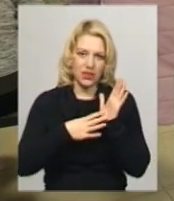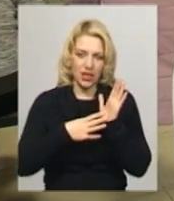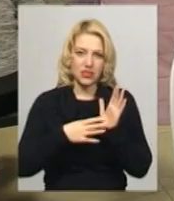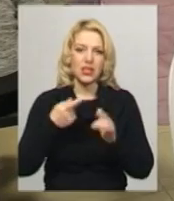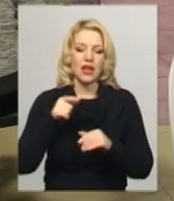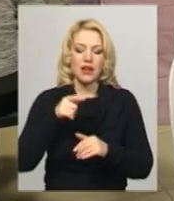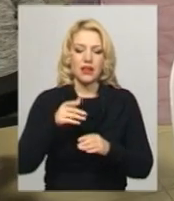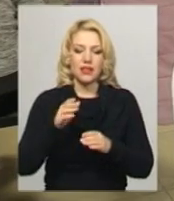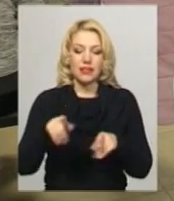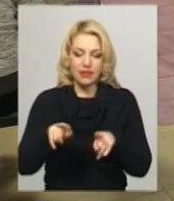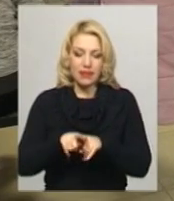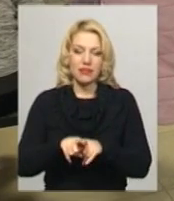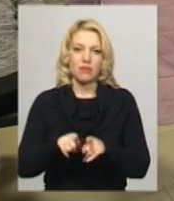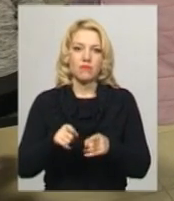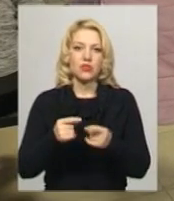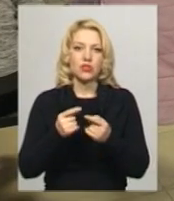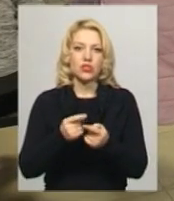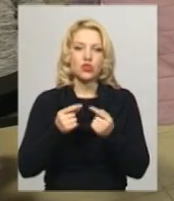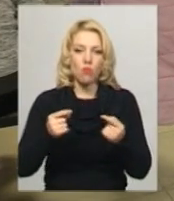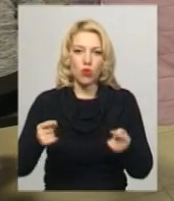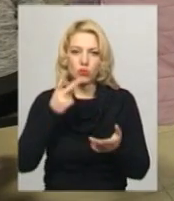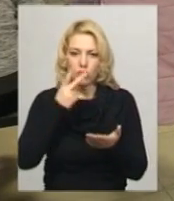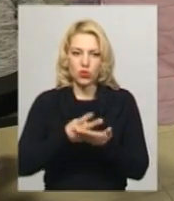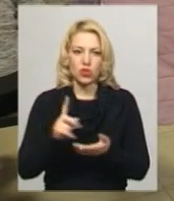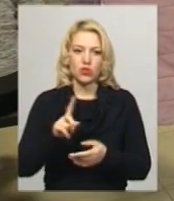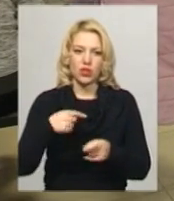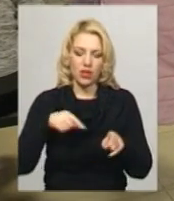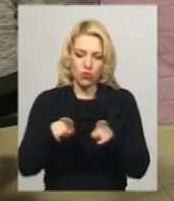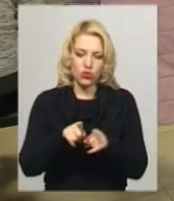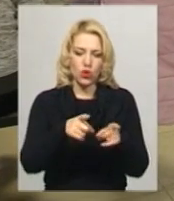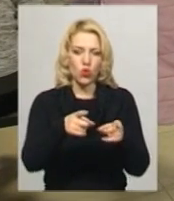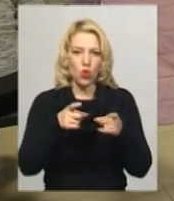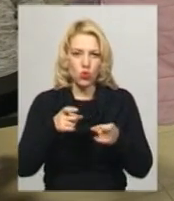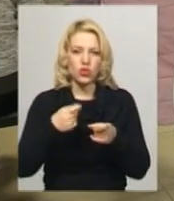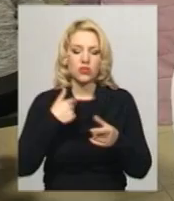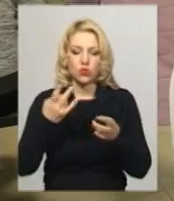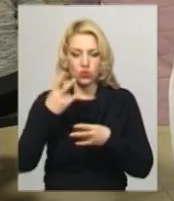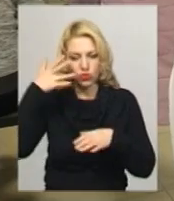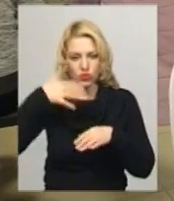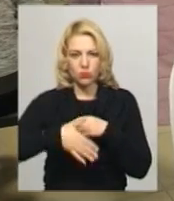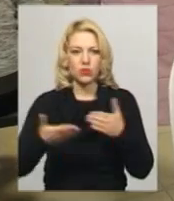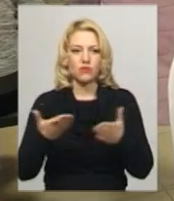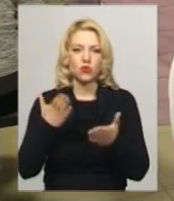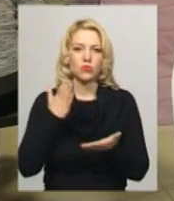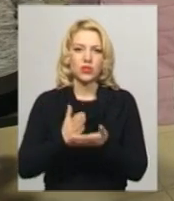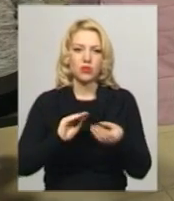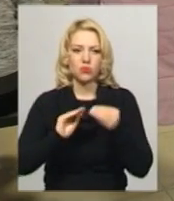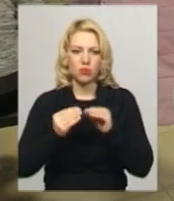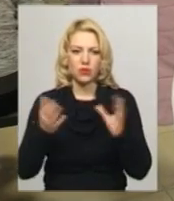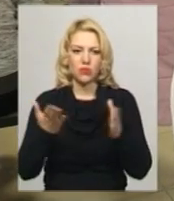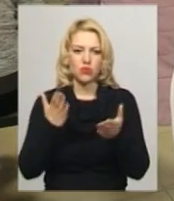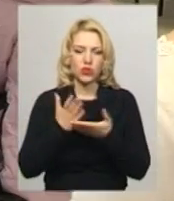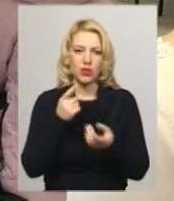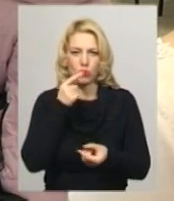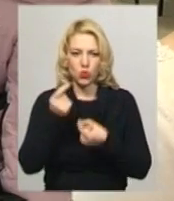показавши, що я теж долучаюсь, я хочу зрозуміти, в чому є проблеми, в чому є